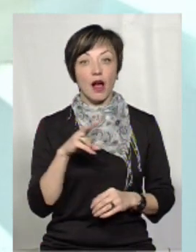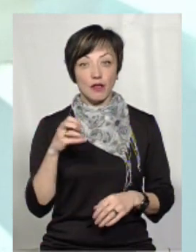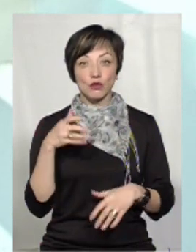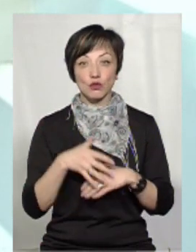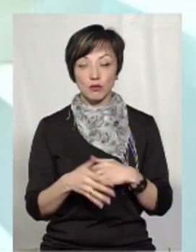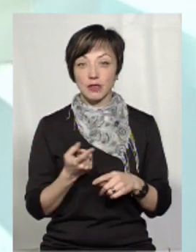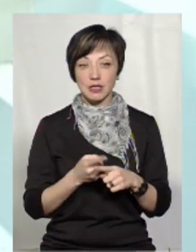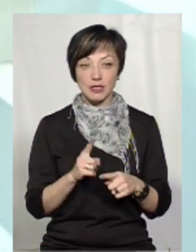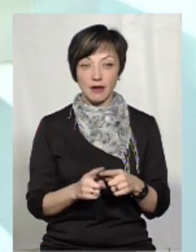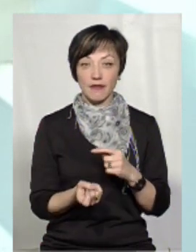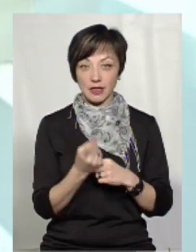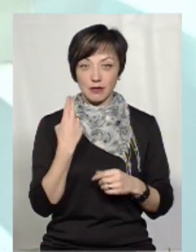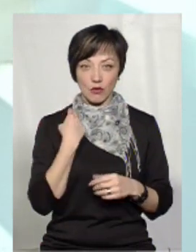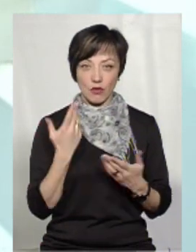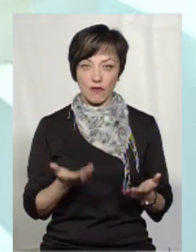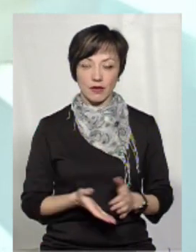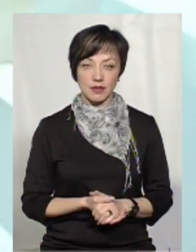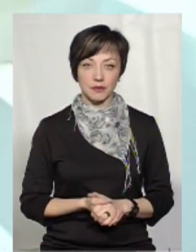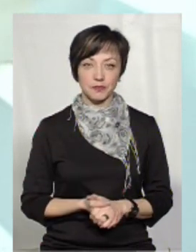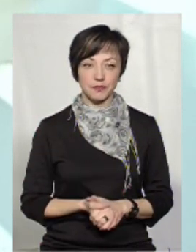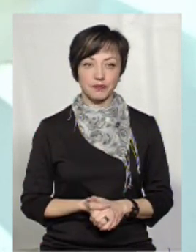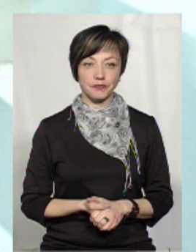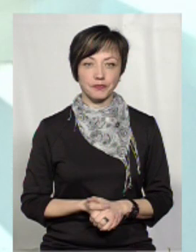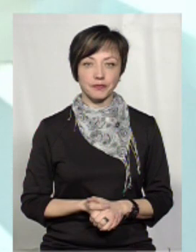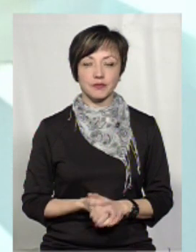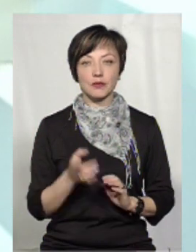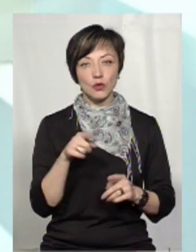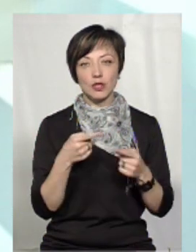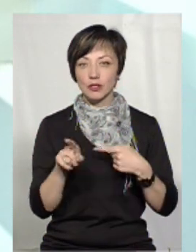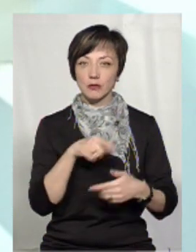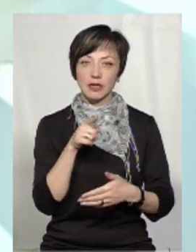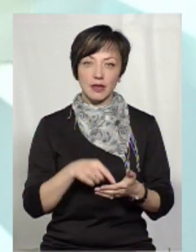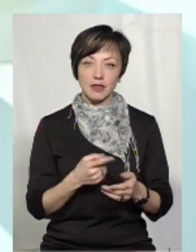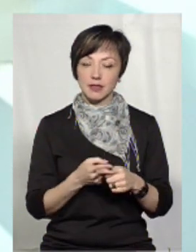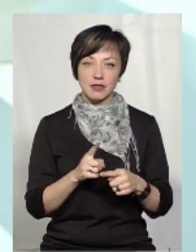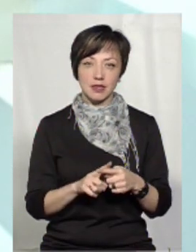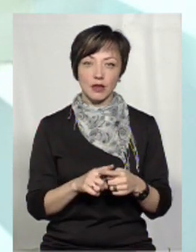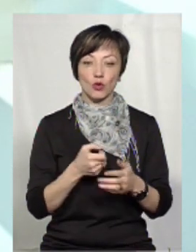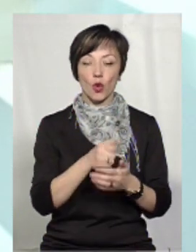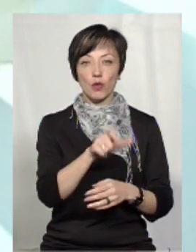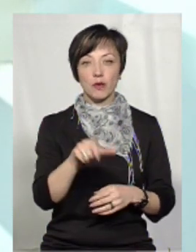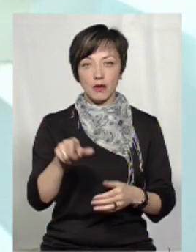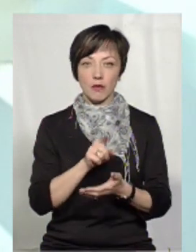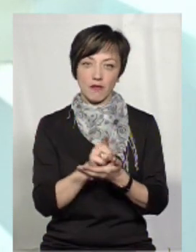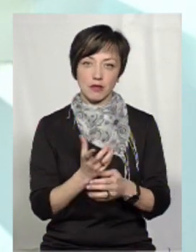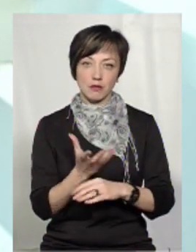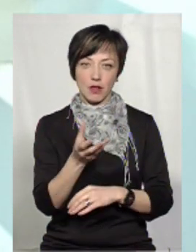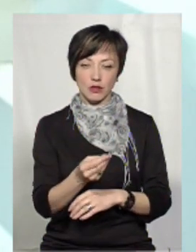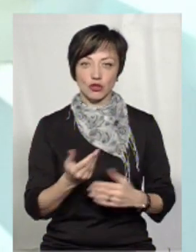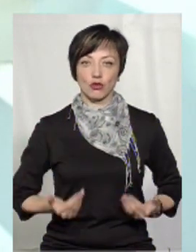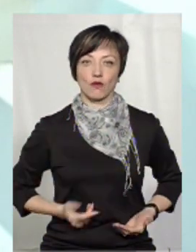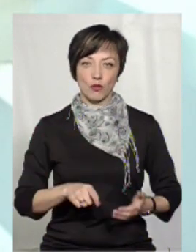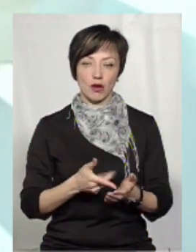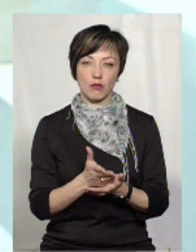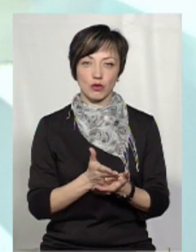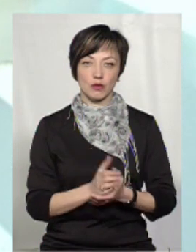Але, зрозуміло, це в неї виникне заборгованість тоді. Тоді вже інші питання. Тобто, до громадяни повинні обов'язково сплачувати за